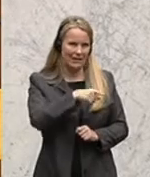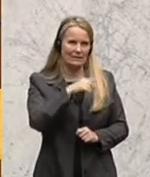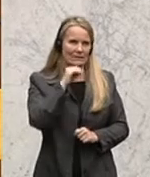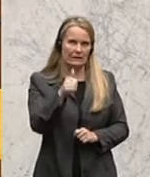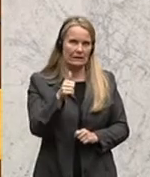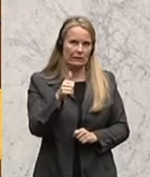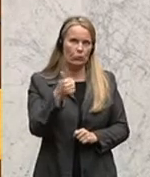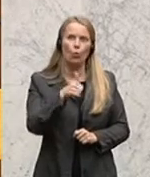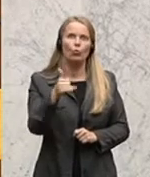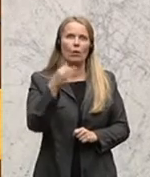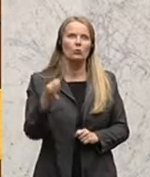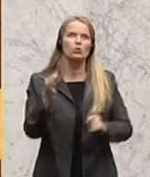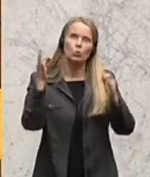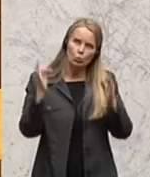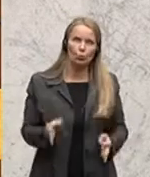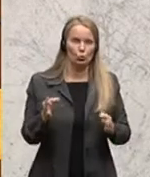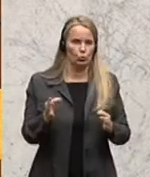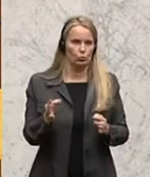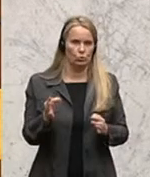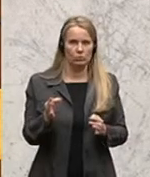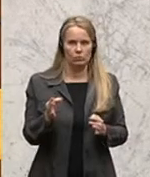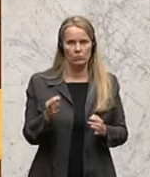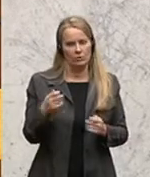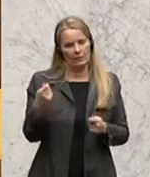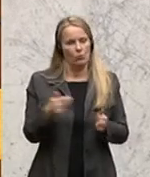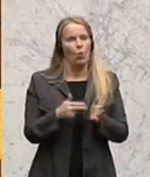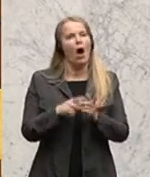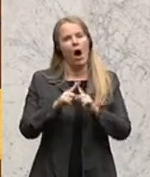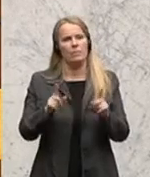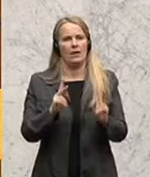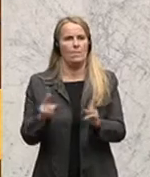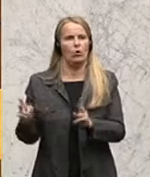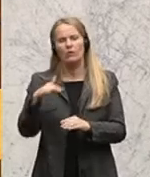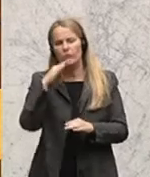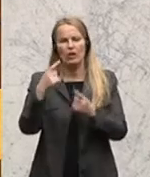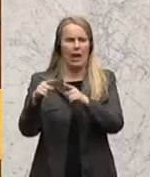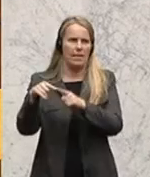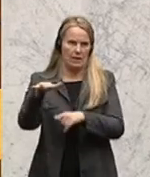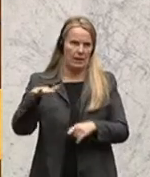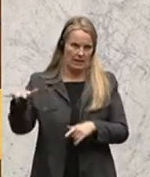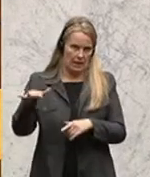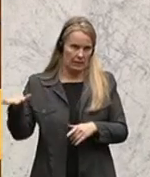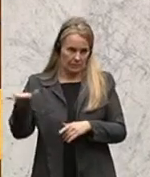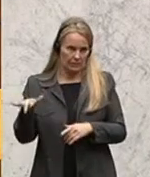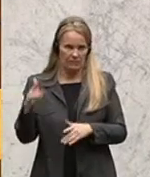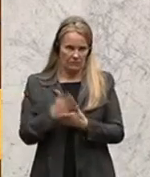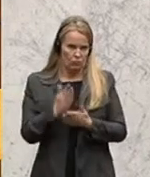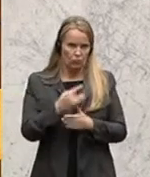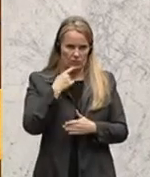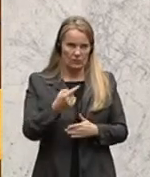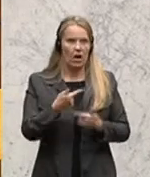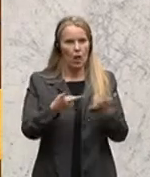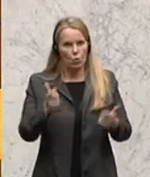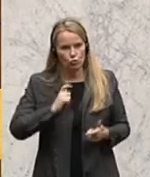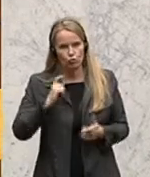gut. Und da hat man andere Möglichkeiten, in vielen anderen Bereichen noch etwas zu tun, wie bereits angeschnitten bei